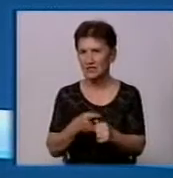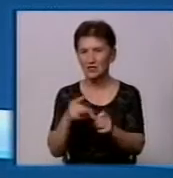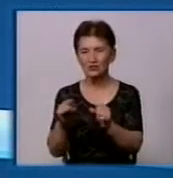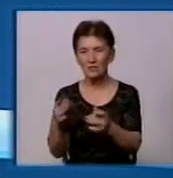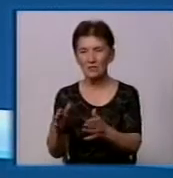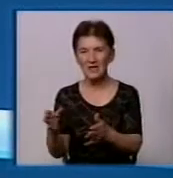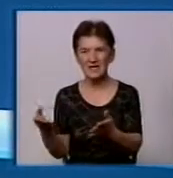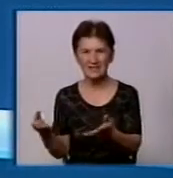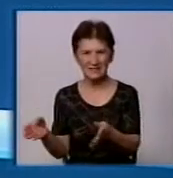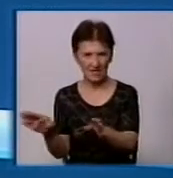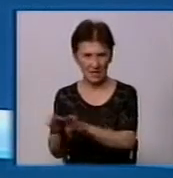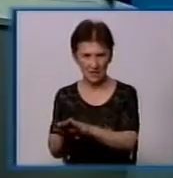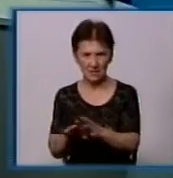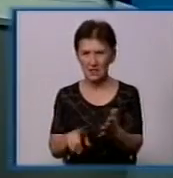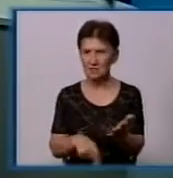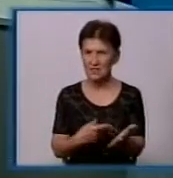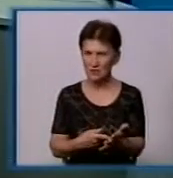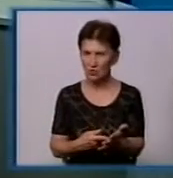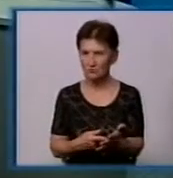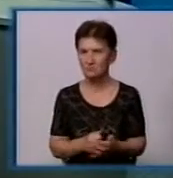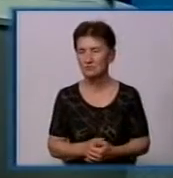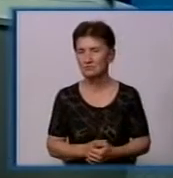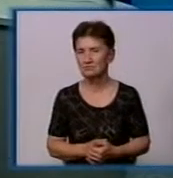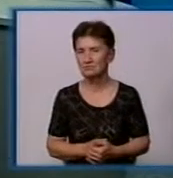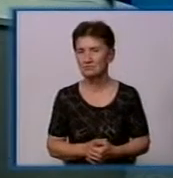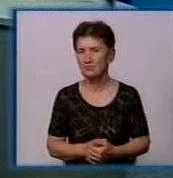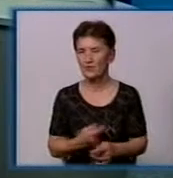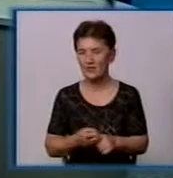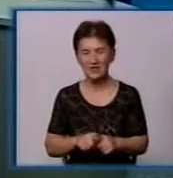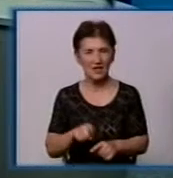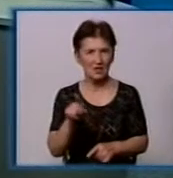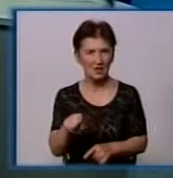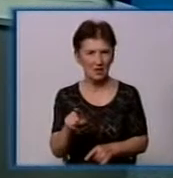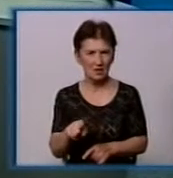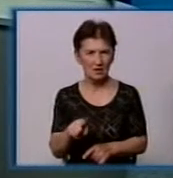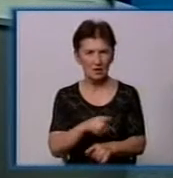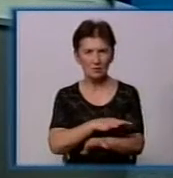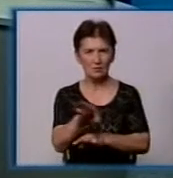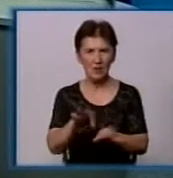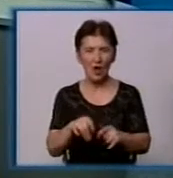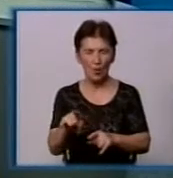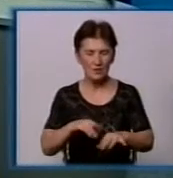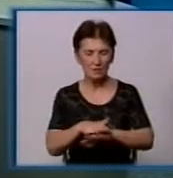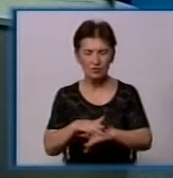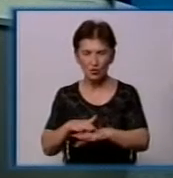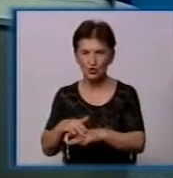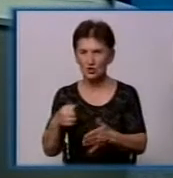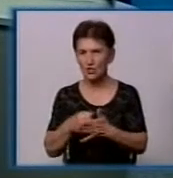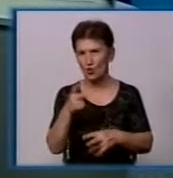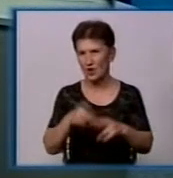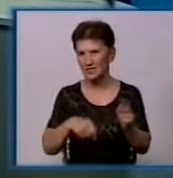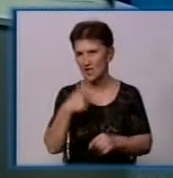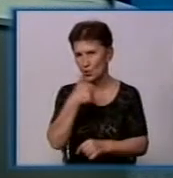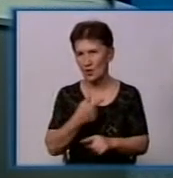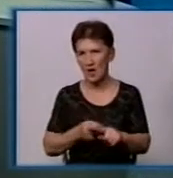місто? Нет, конечно. Це інвестиційний проєкт, він посчитан до конца року. Це